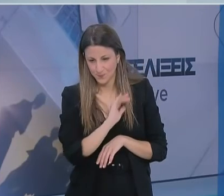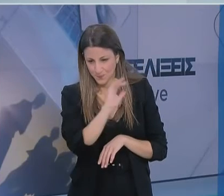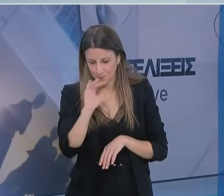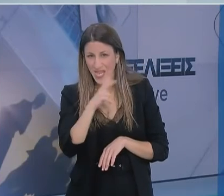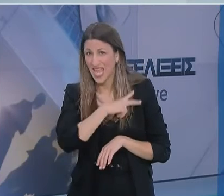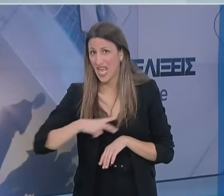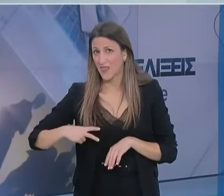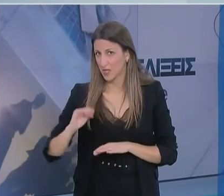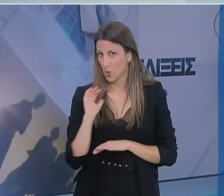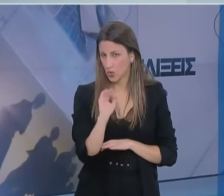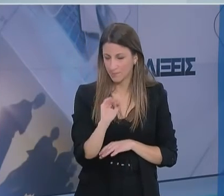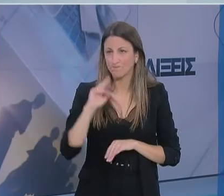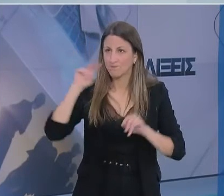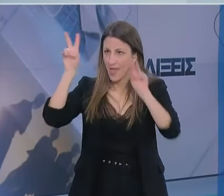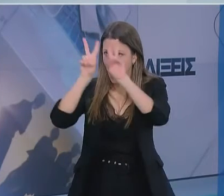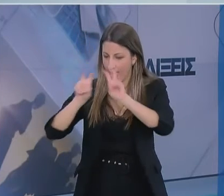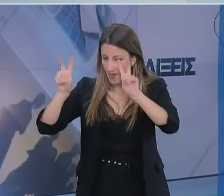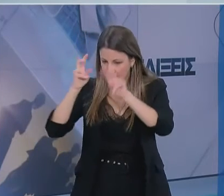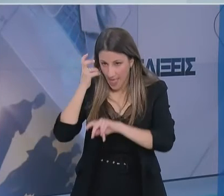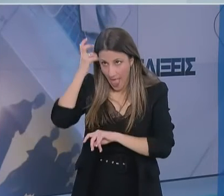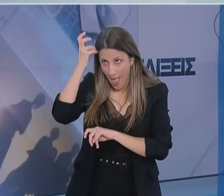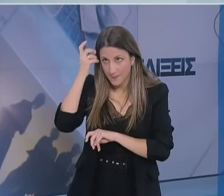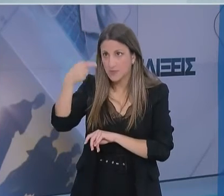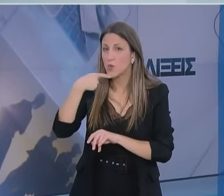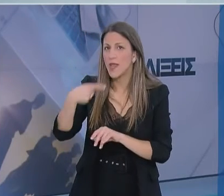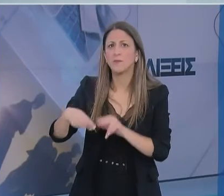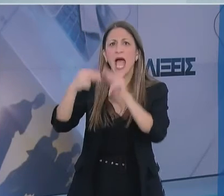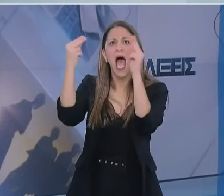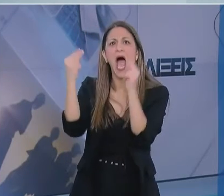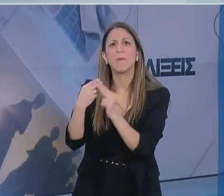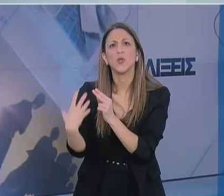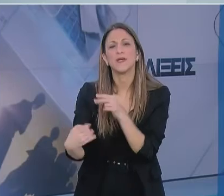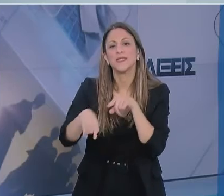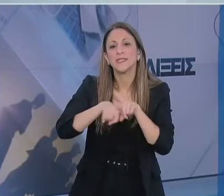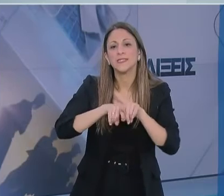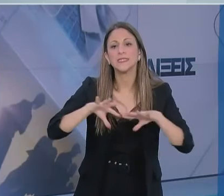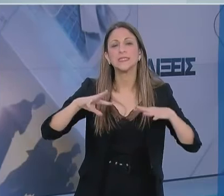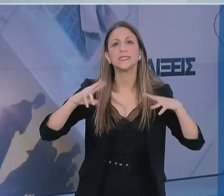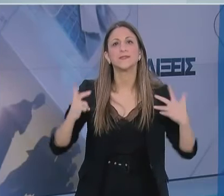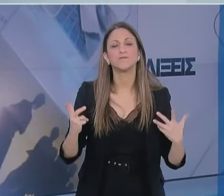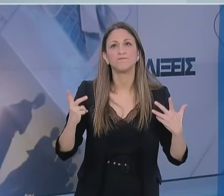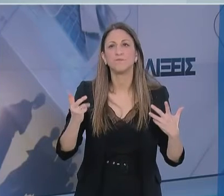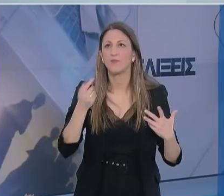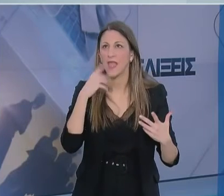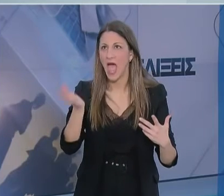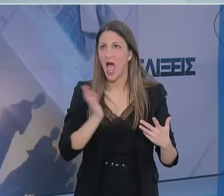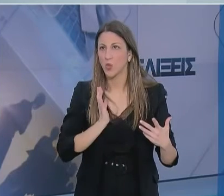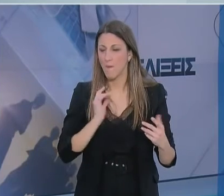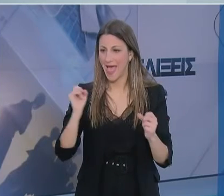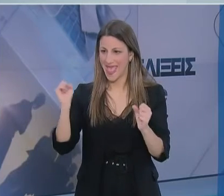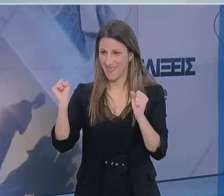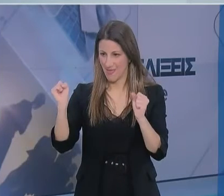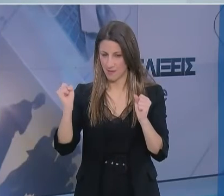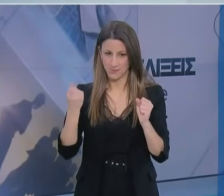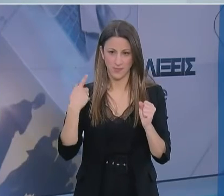από τα μέχρι τώρα διαθέσιμα επιστημονικά δεδομένα υπάρχει κάποιο συμπέρασμα ως προς το τι είναι αυτό που διαχωρίζει δύο υγιείς ανθρώπους